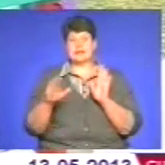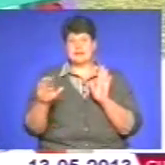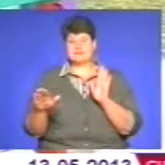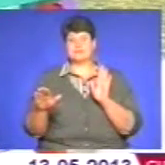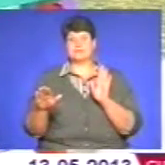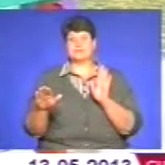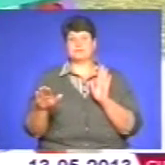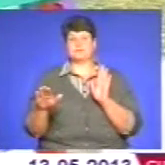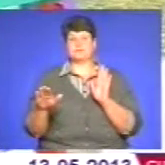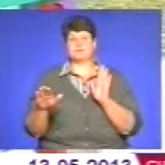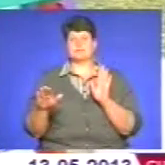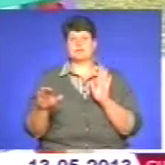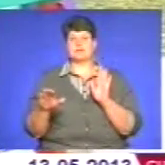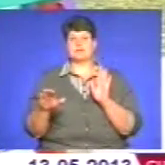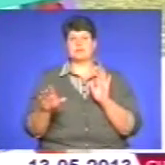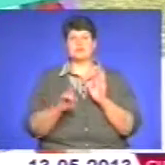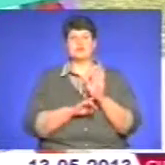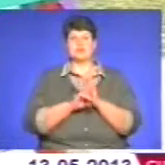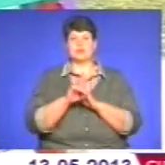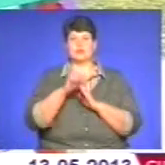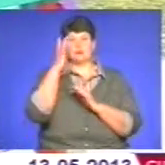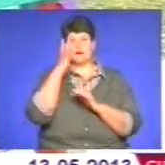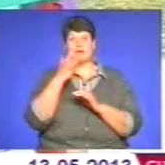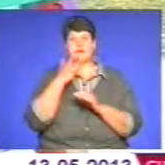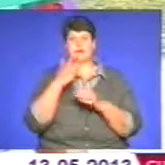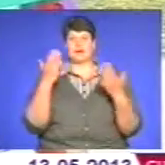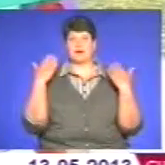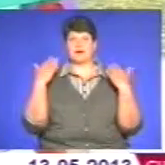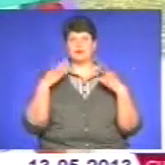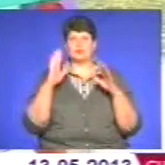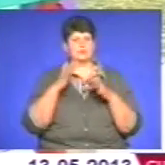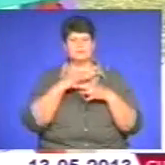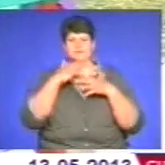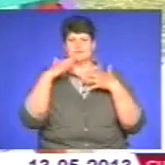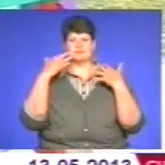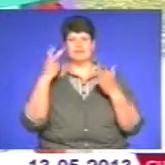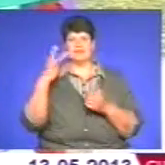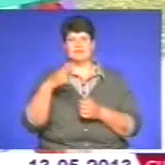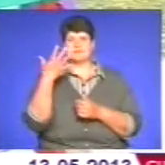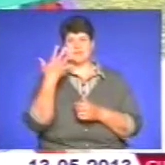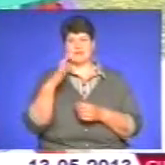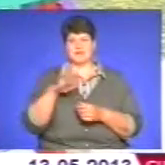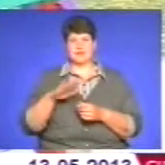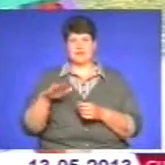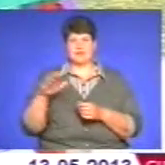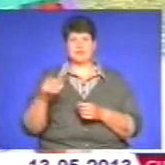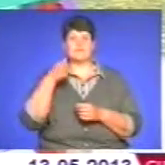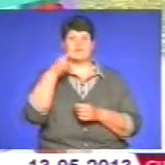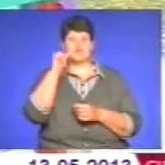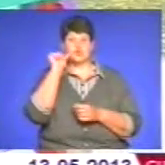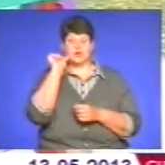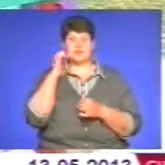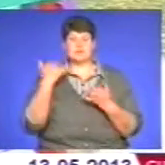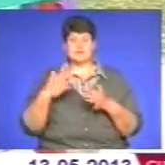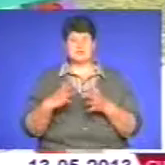з настанням літніх канікул тут буде їх значно більше, до 25 дітей. І вчора вже буквально